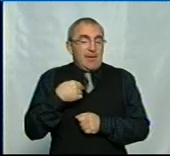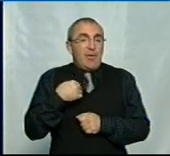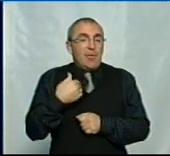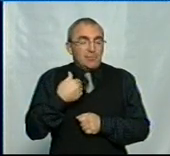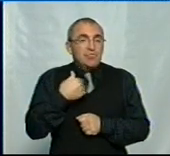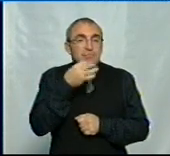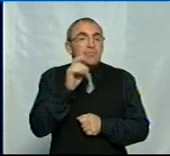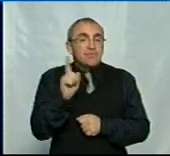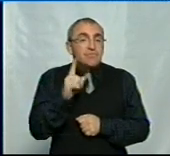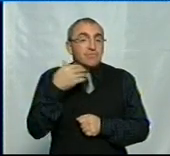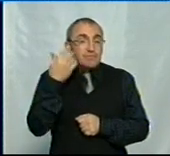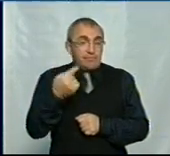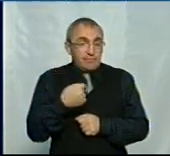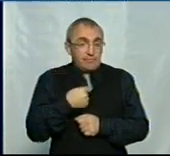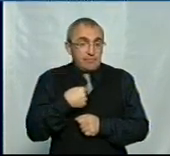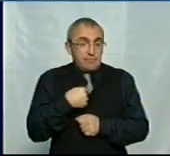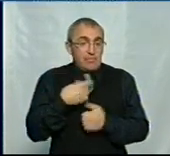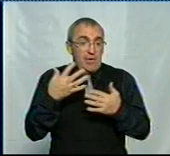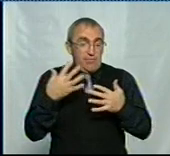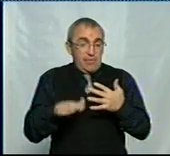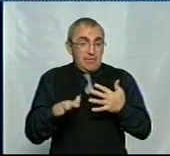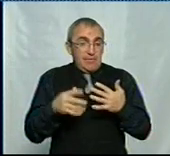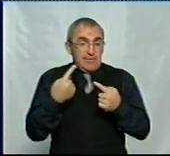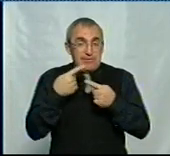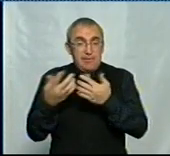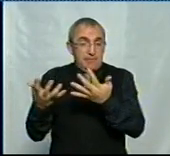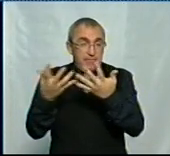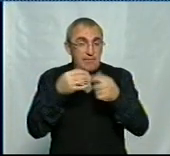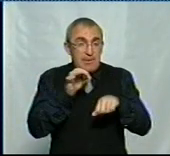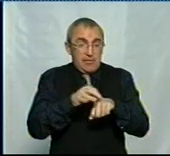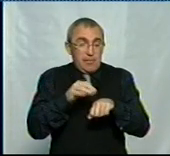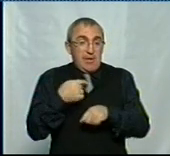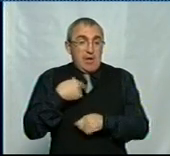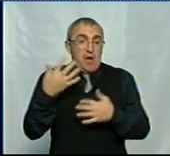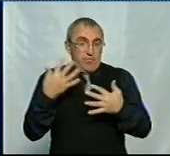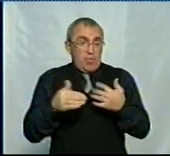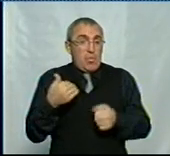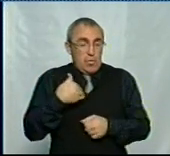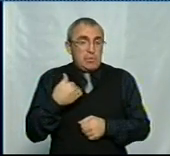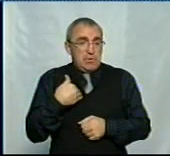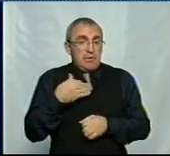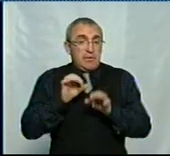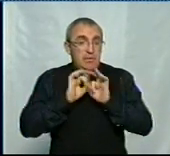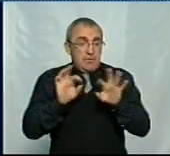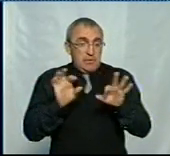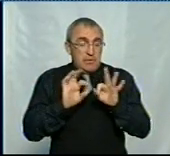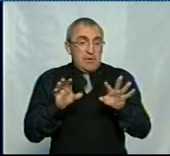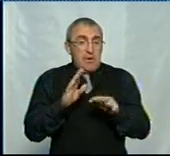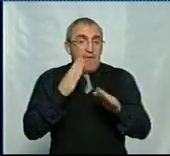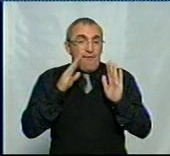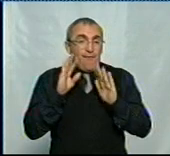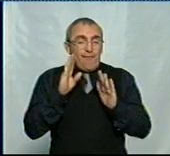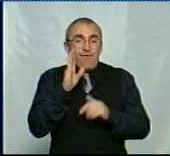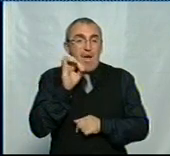ж хочу сказати, що коли я... Такі цифри були захворівших, і я вже ж хотіла розповісти, в Вайбері